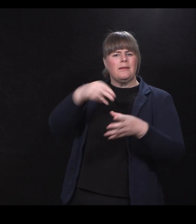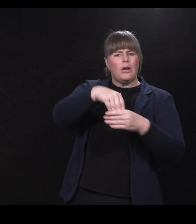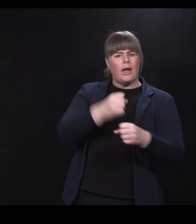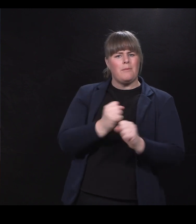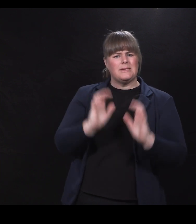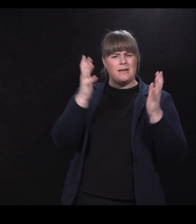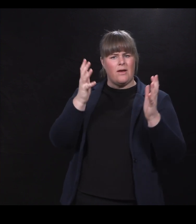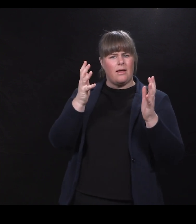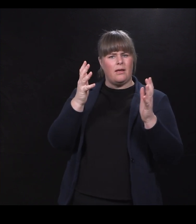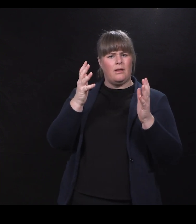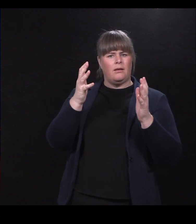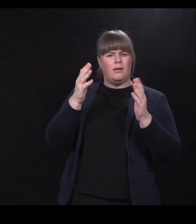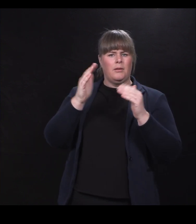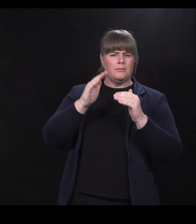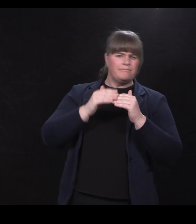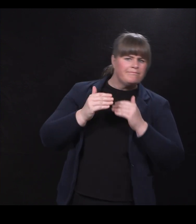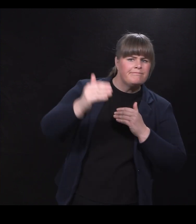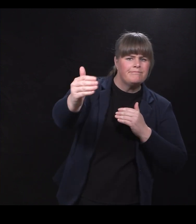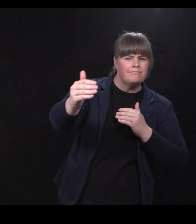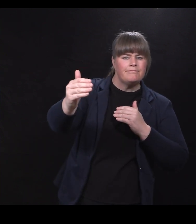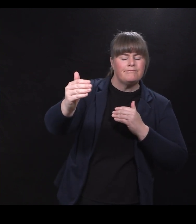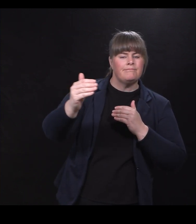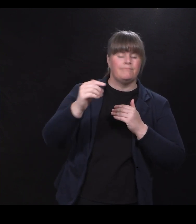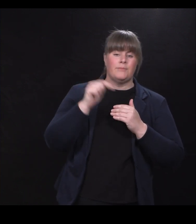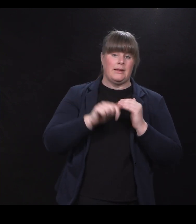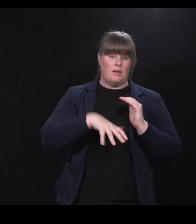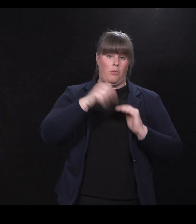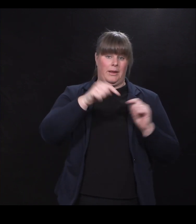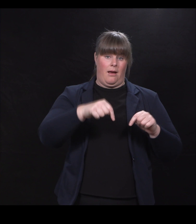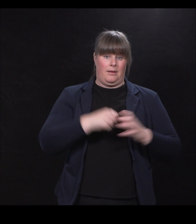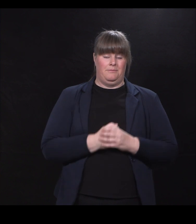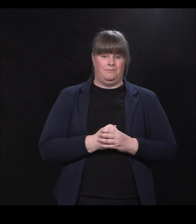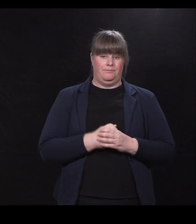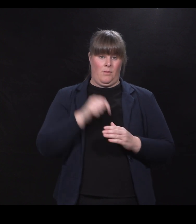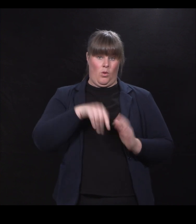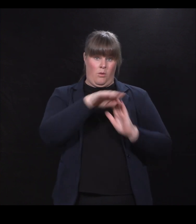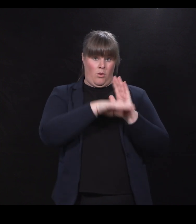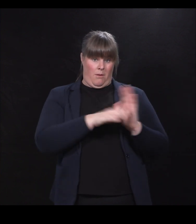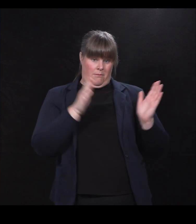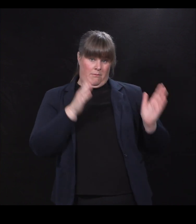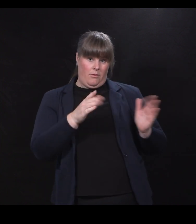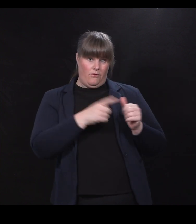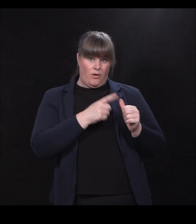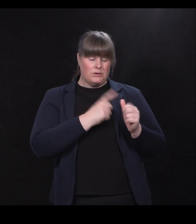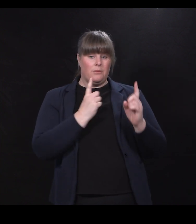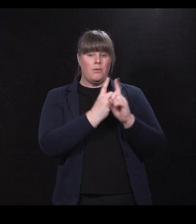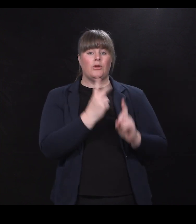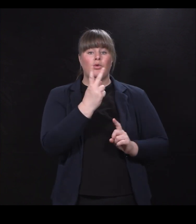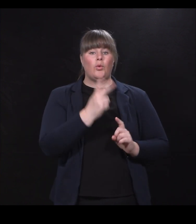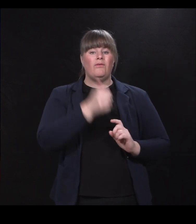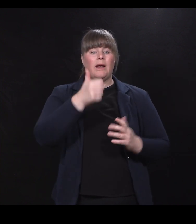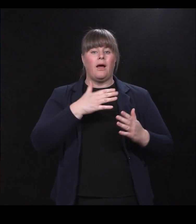Og det skal vi snakke litt om i dag. I denne delen av programmet skal vi få møte to vinnere av